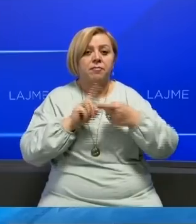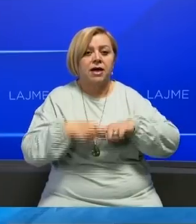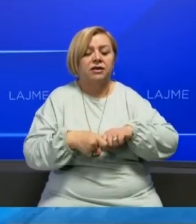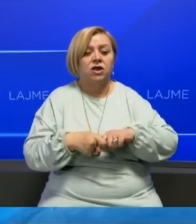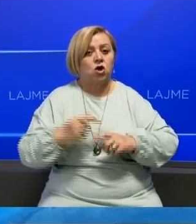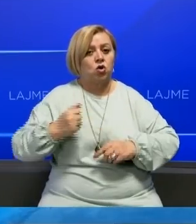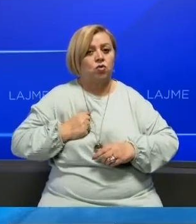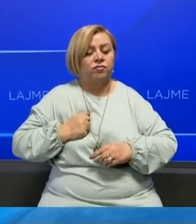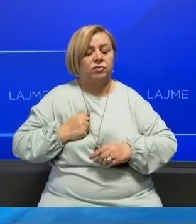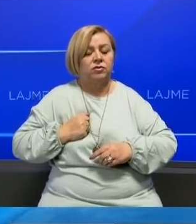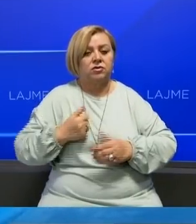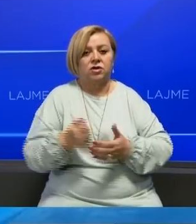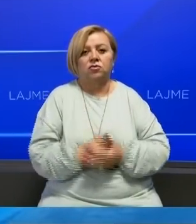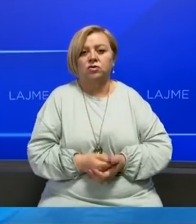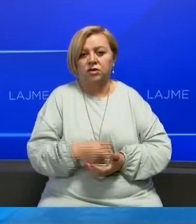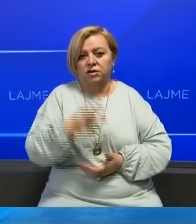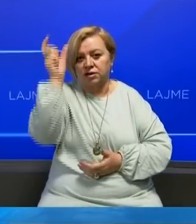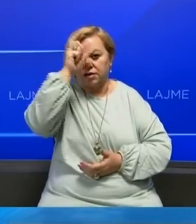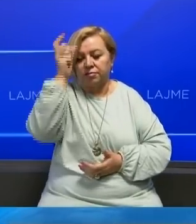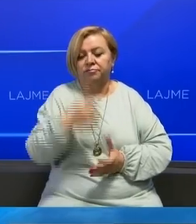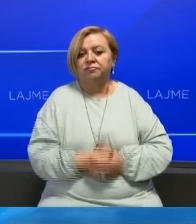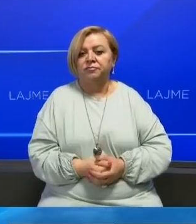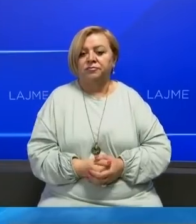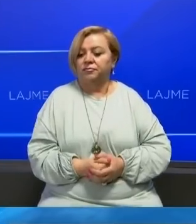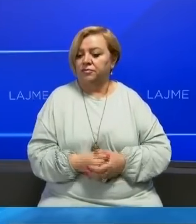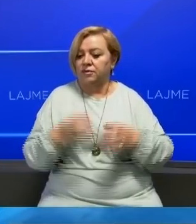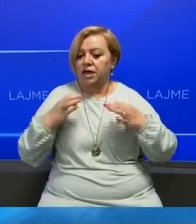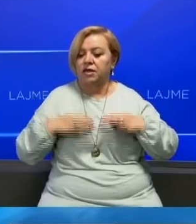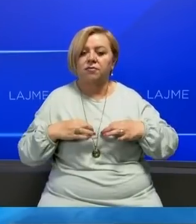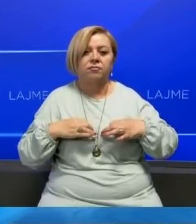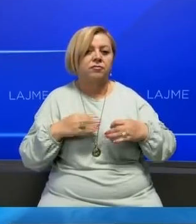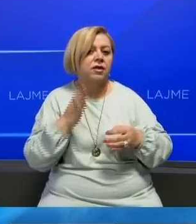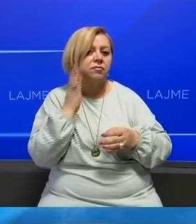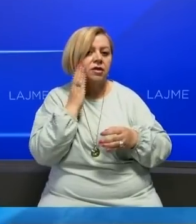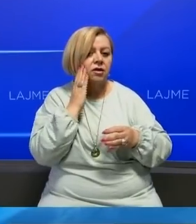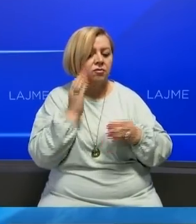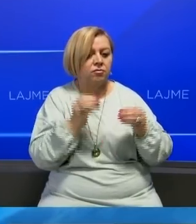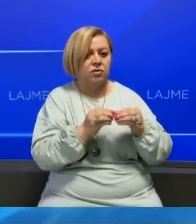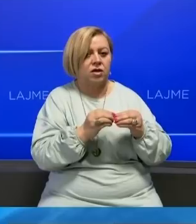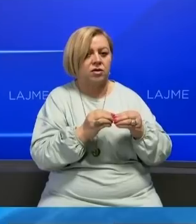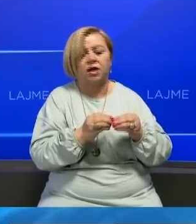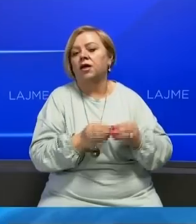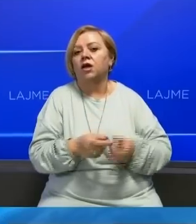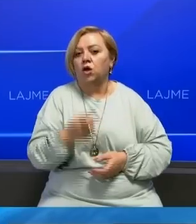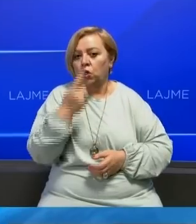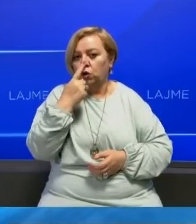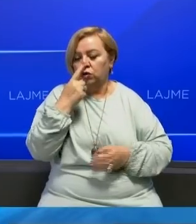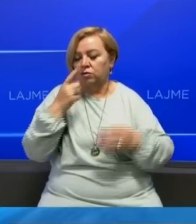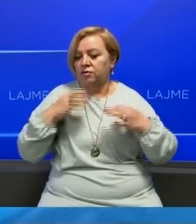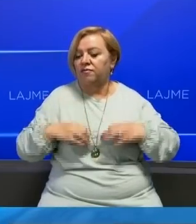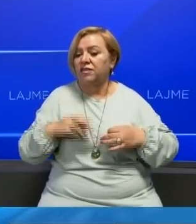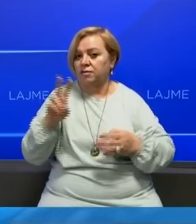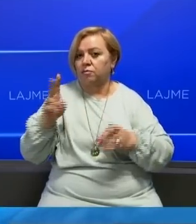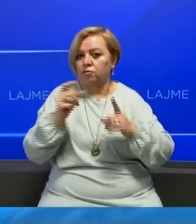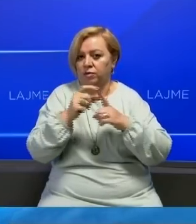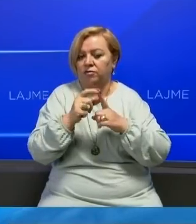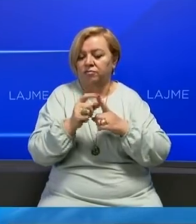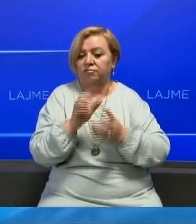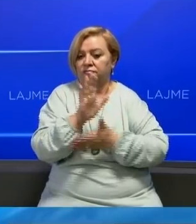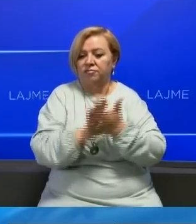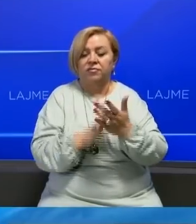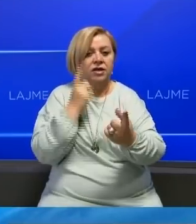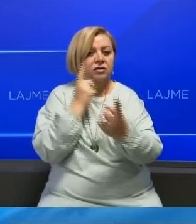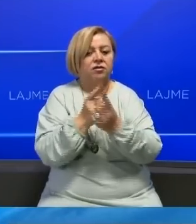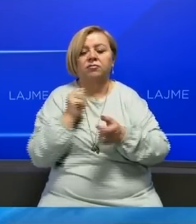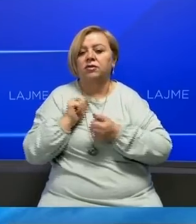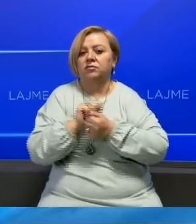të ushtri sërbe. E presidenti Amerikan Joe Biden dhe homologu i tirus Vladimir Putin ka nisur takimin e